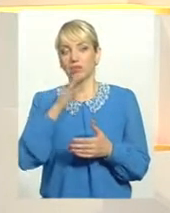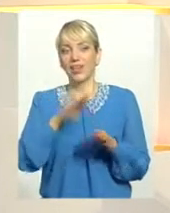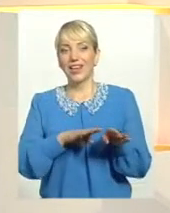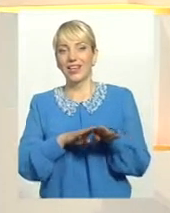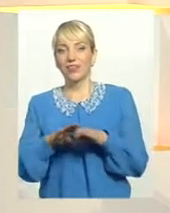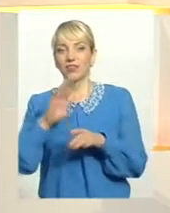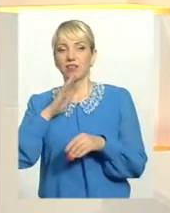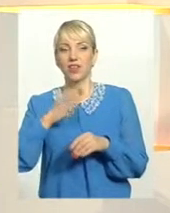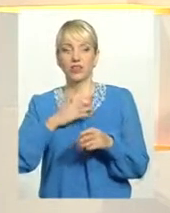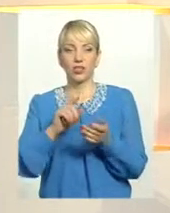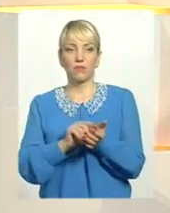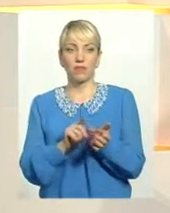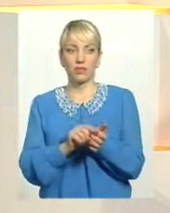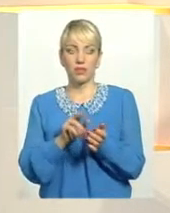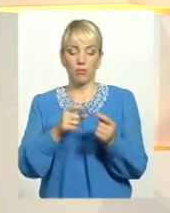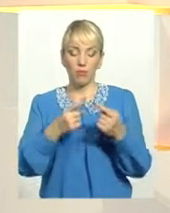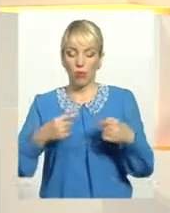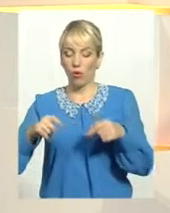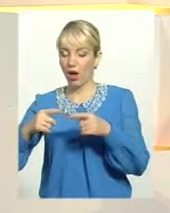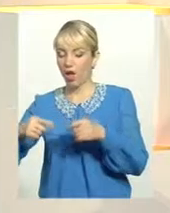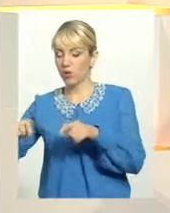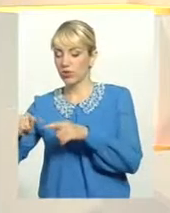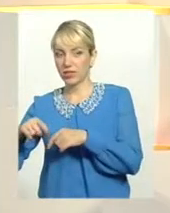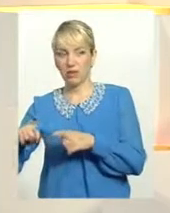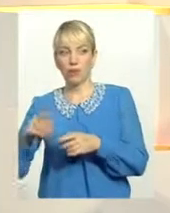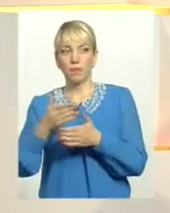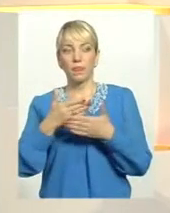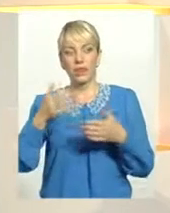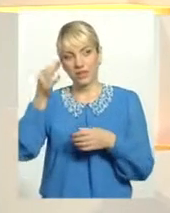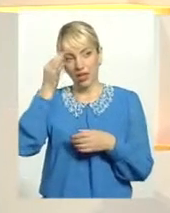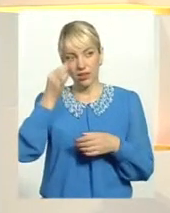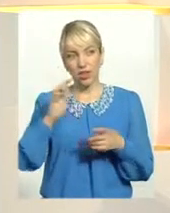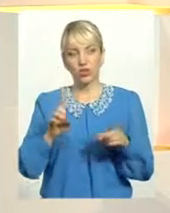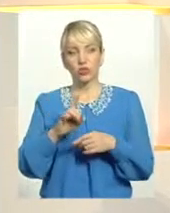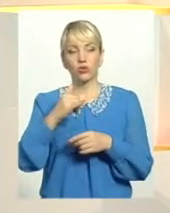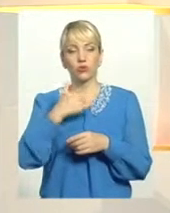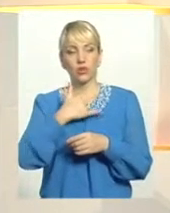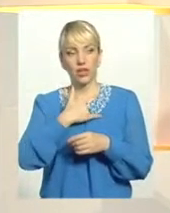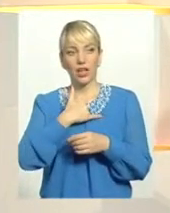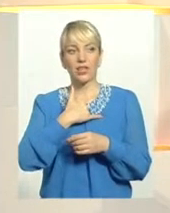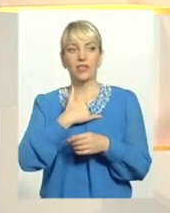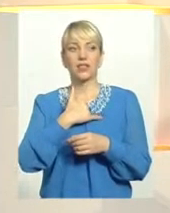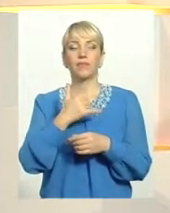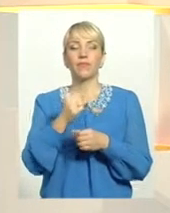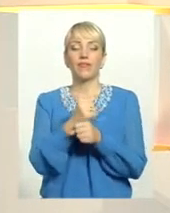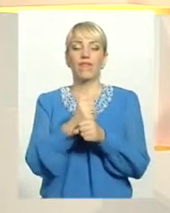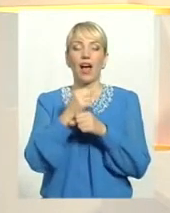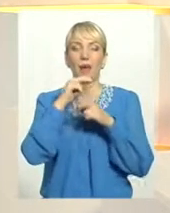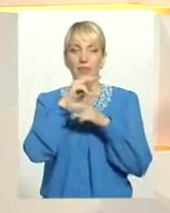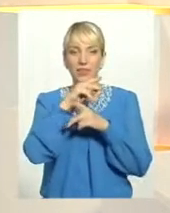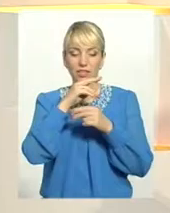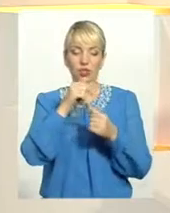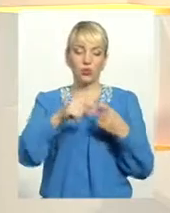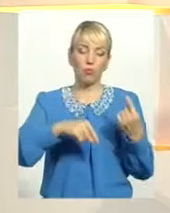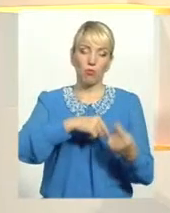пенсій, по галузеву. Ми згадали, що в в аптечному бізнесі, в